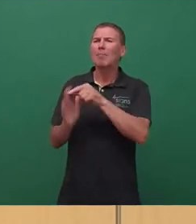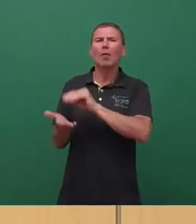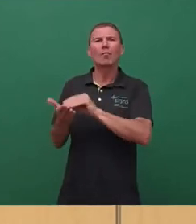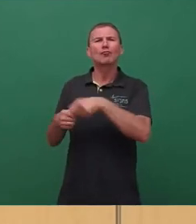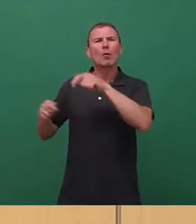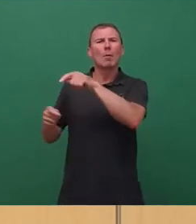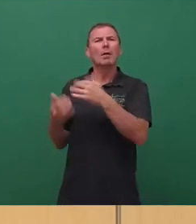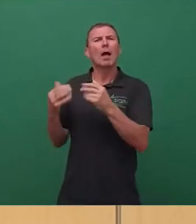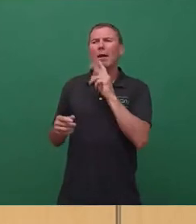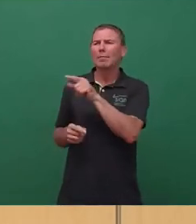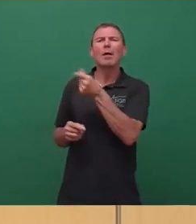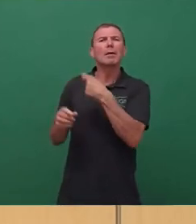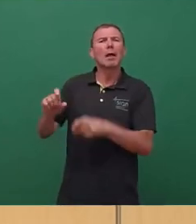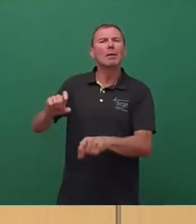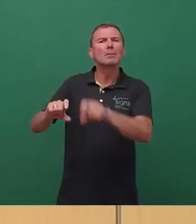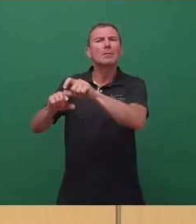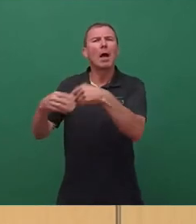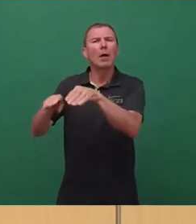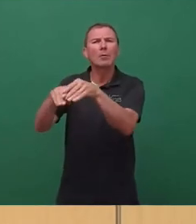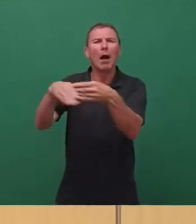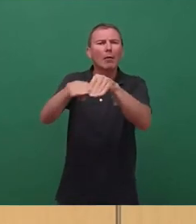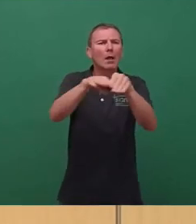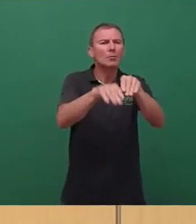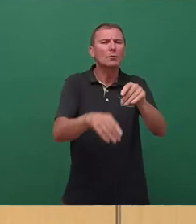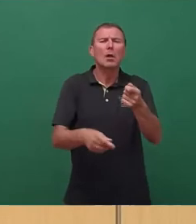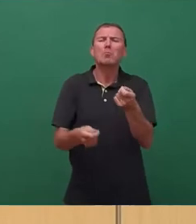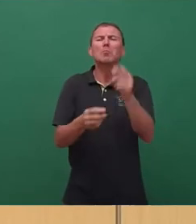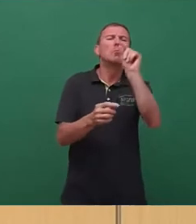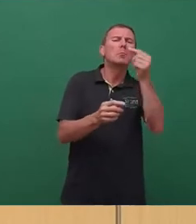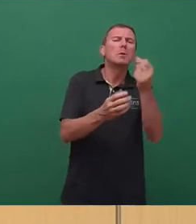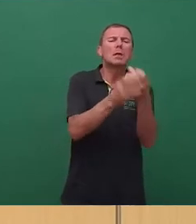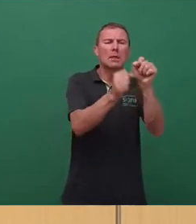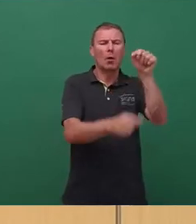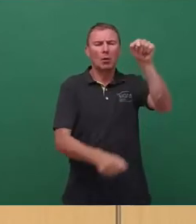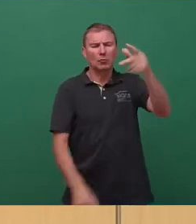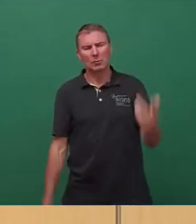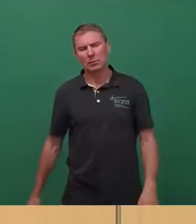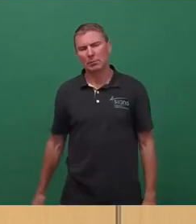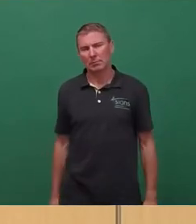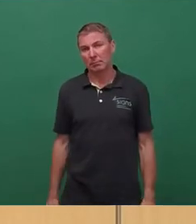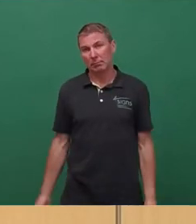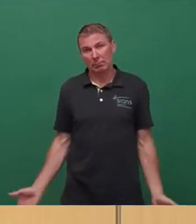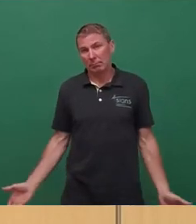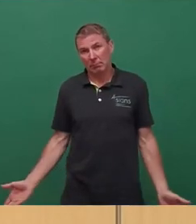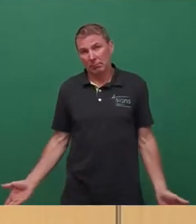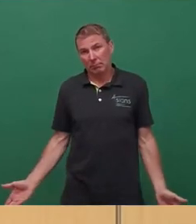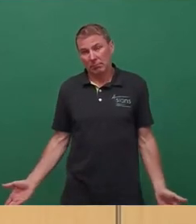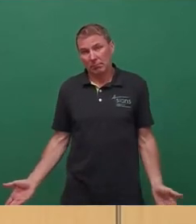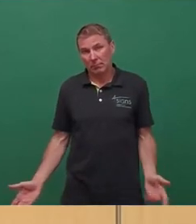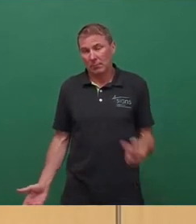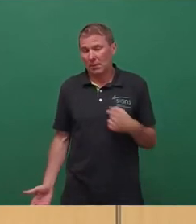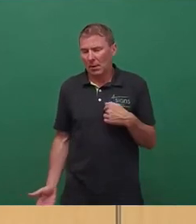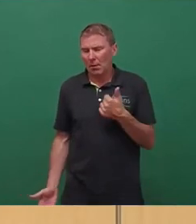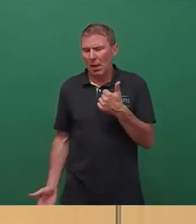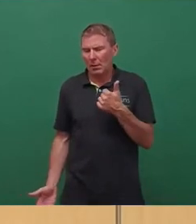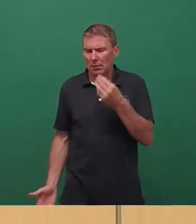ausgeglichen und noch ein bisschen Klimaschutz betrieben, für den ich allerdings auch eine Bemerkung machen muss.